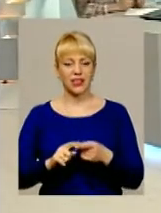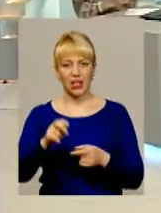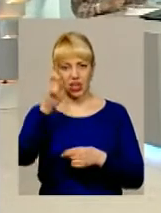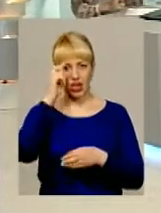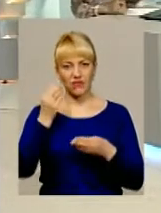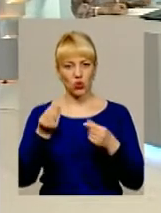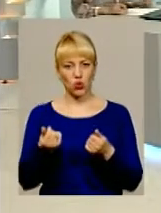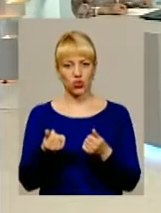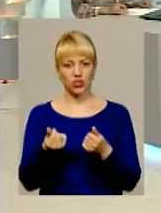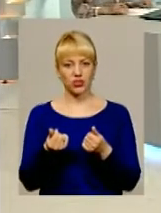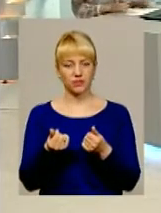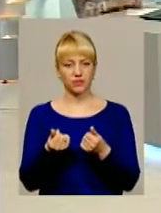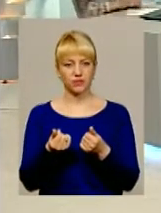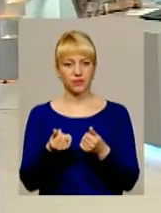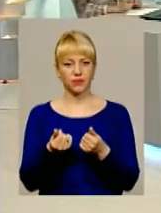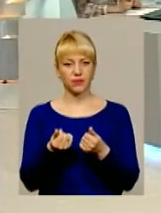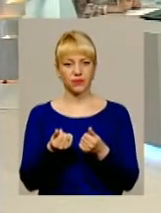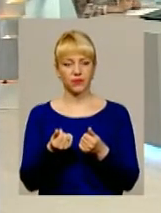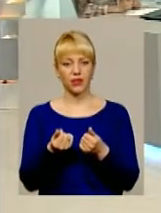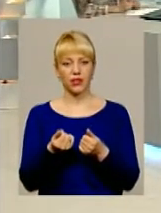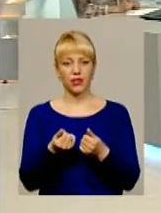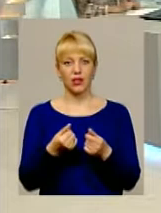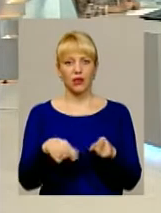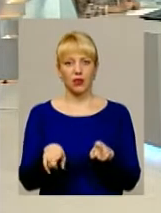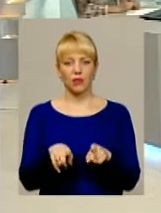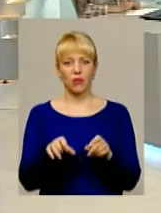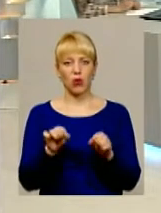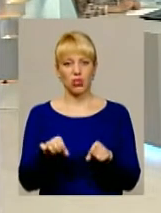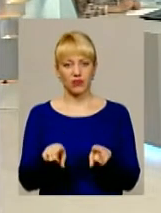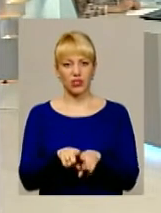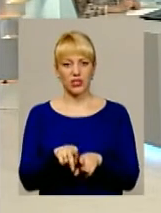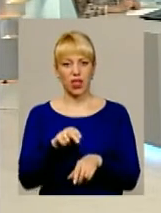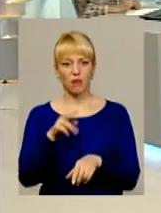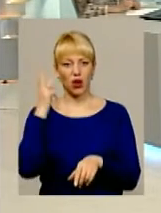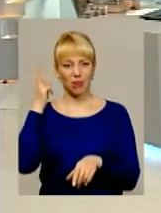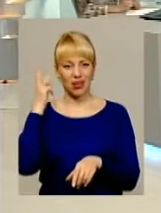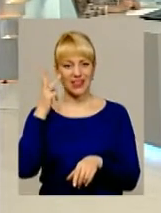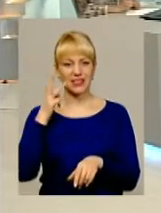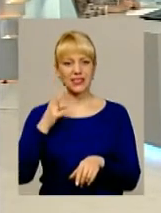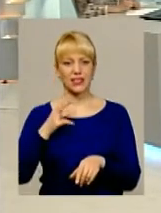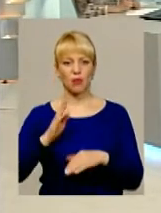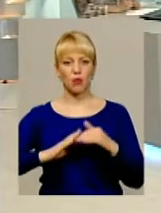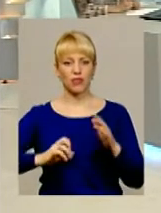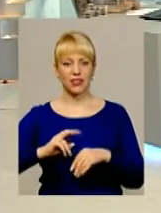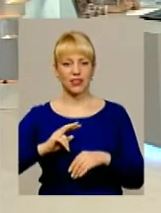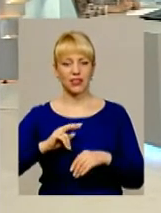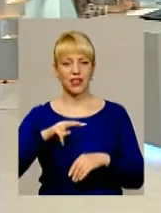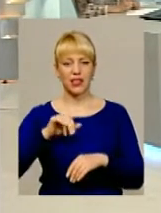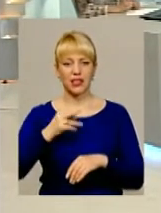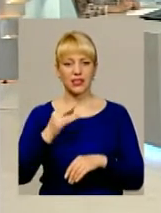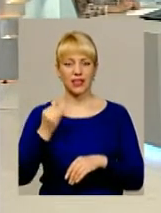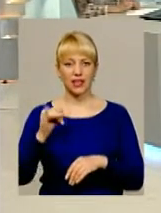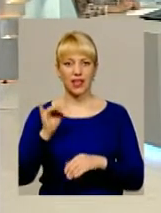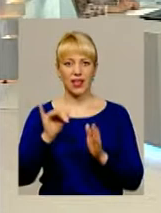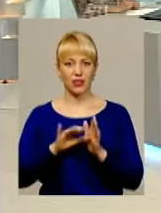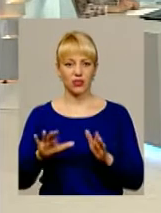можливо, і той самий Хмельницький професійний ліцей електроніки? Чи ні? Чи поки що